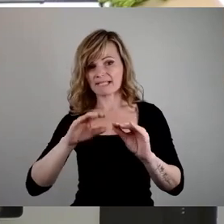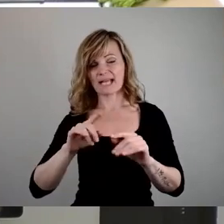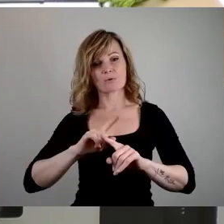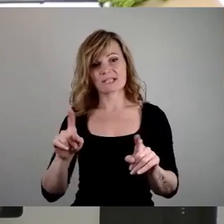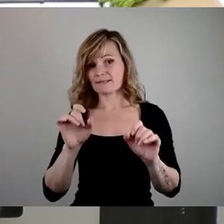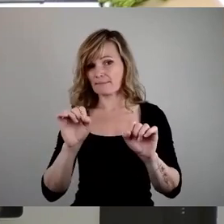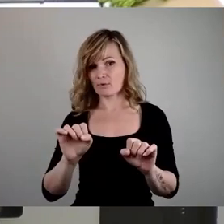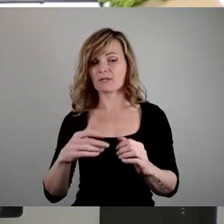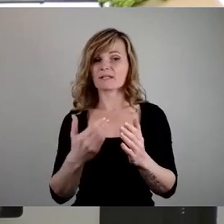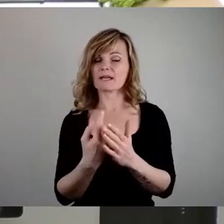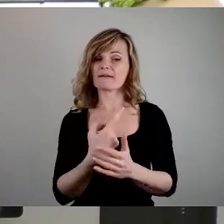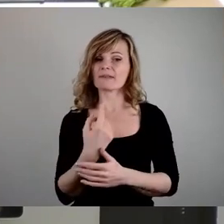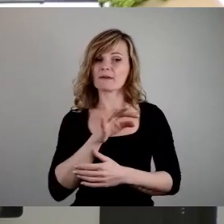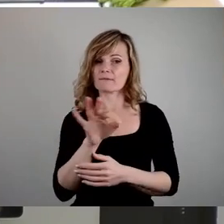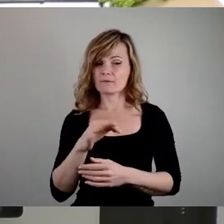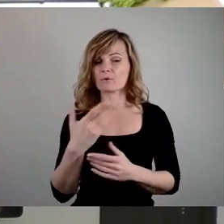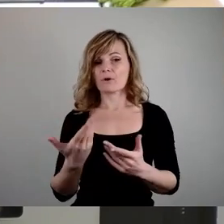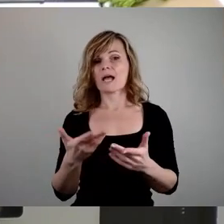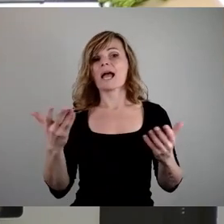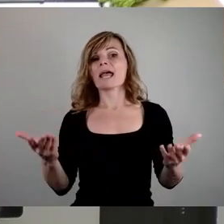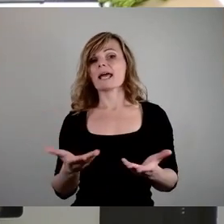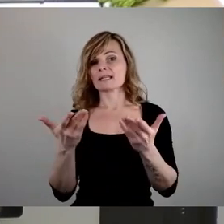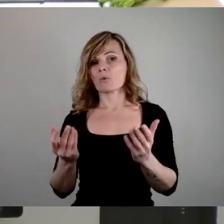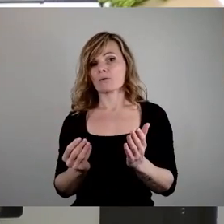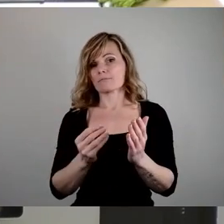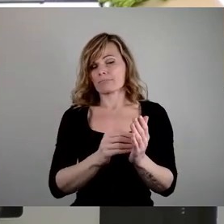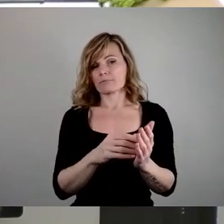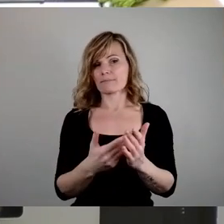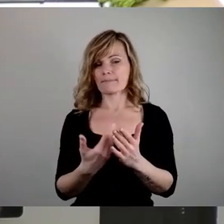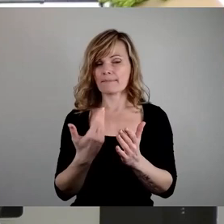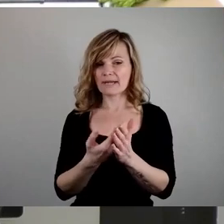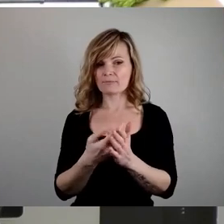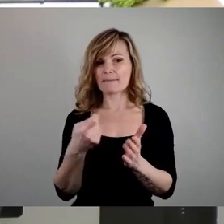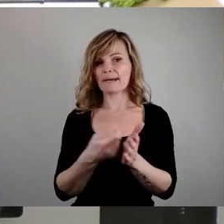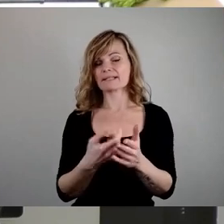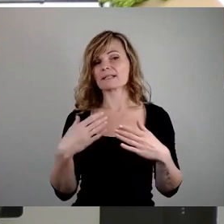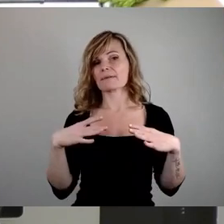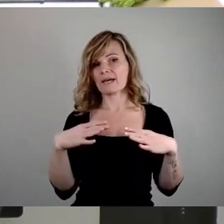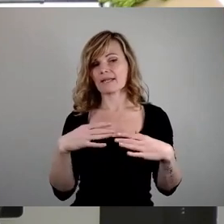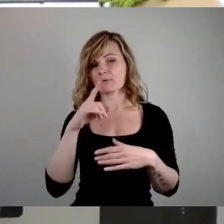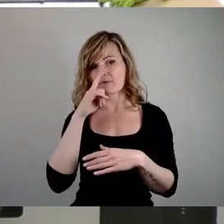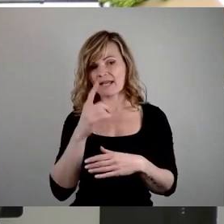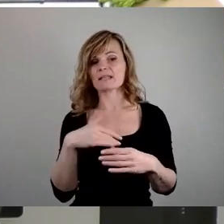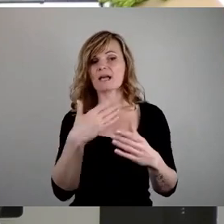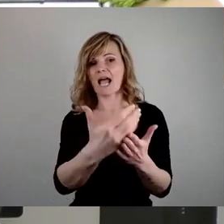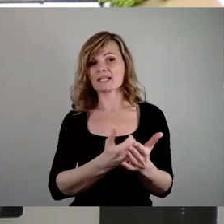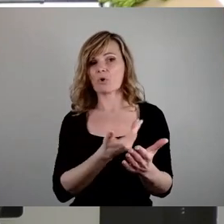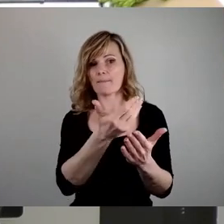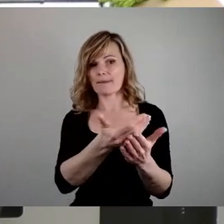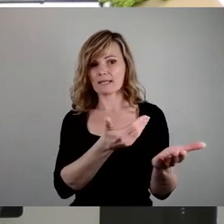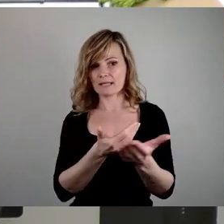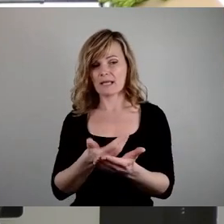wir auch entsprechende Erleichterungen in der Satzung eingeräumt. Dazu zählen die Beitragsbefreiung bei entsprechendem Einkommensnachweis bei